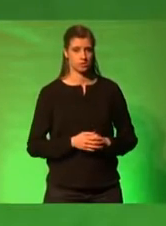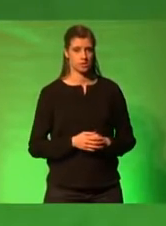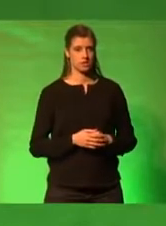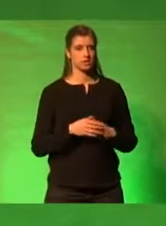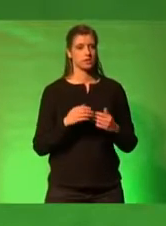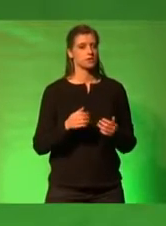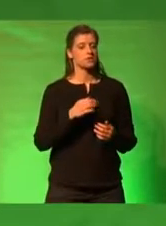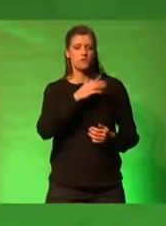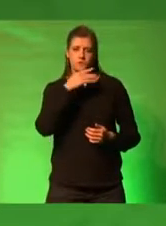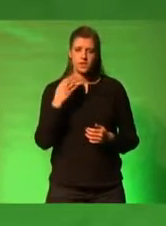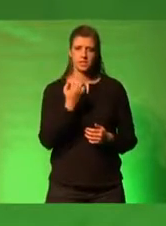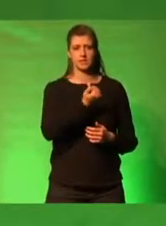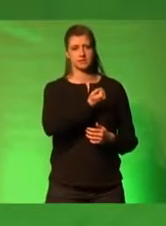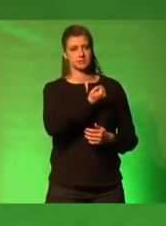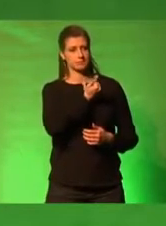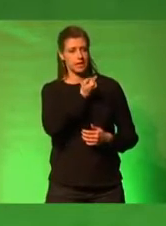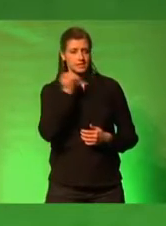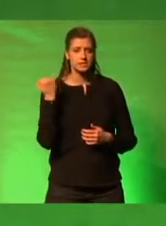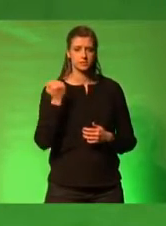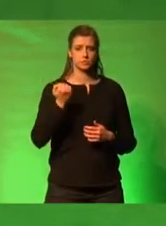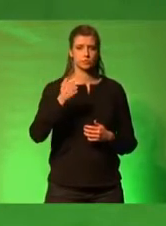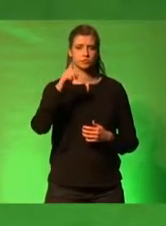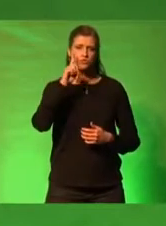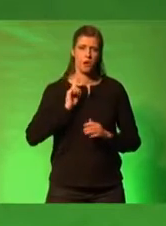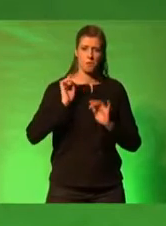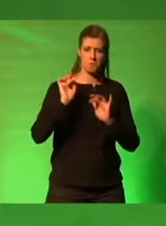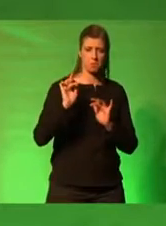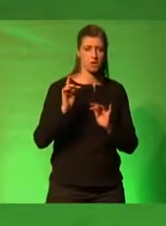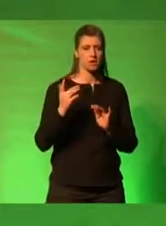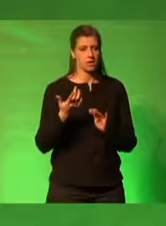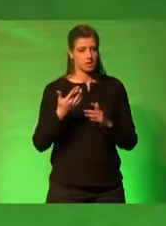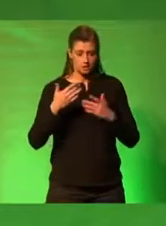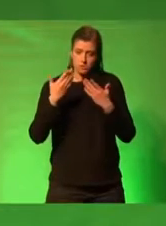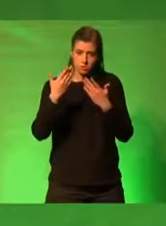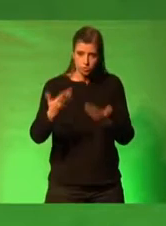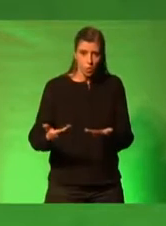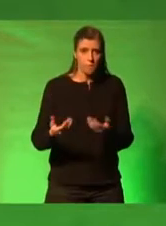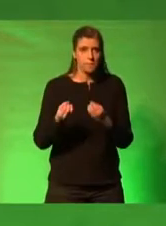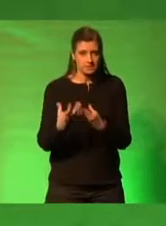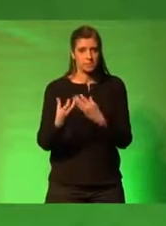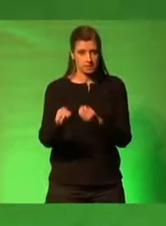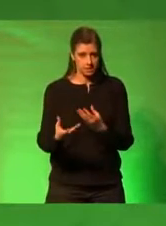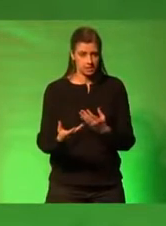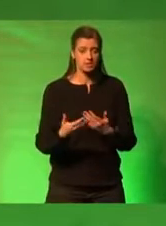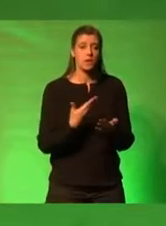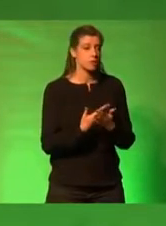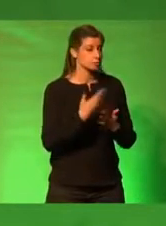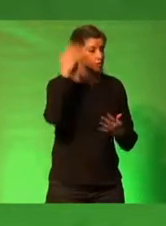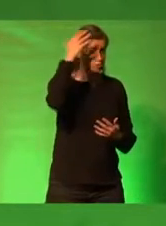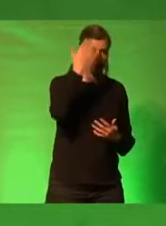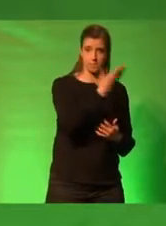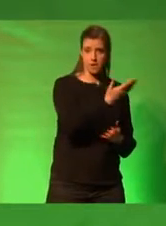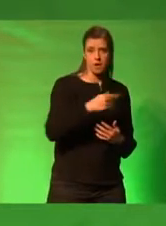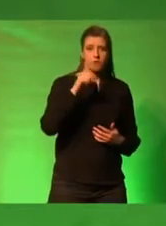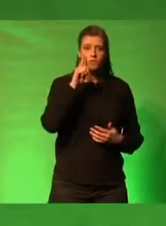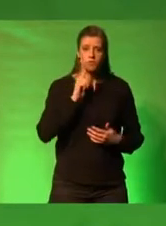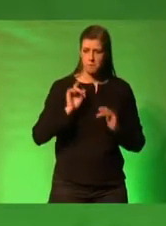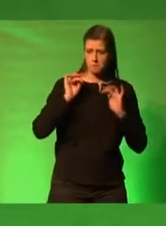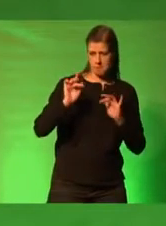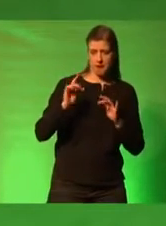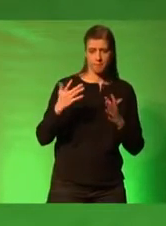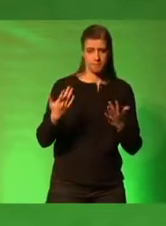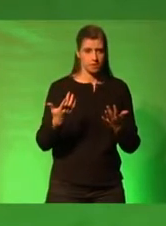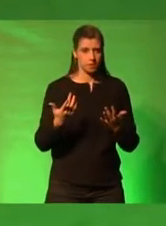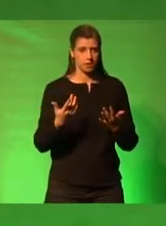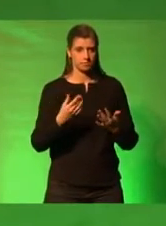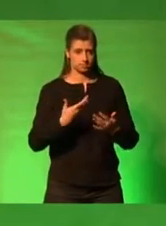und Rassismus werden salonfähig. Die Hofers und Trumps dieser Welt schaffen es mit ihren frauenfeindlichen Parolen immer wieder